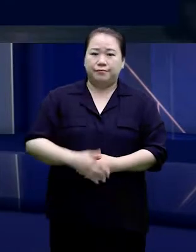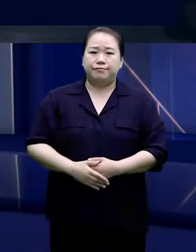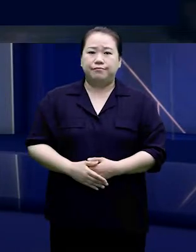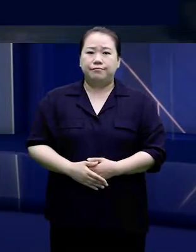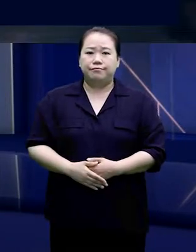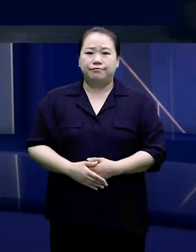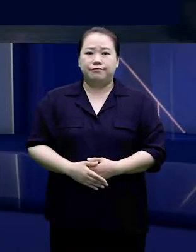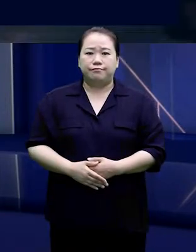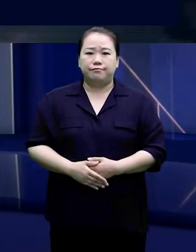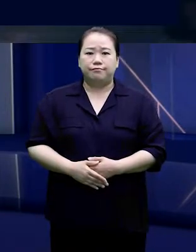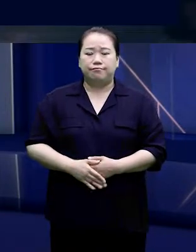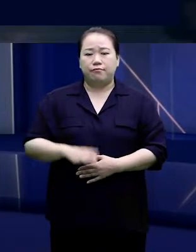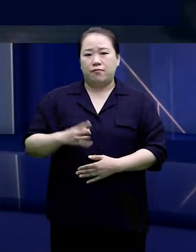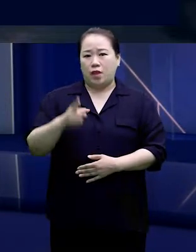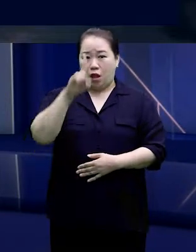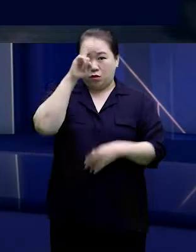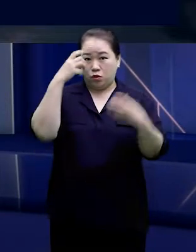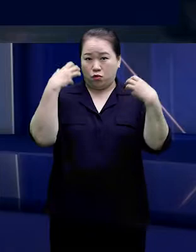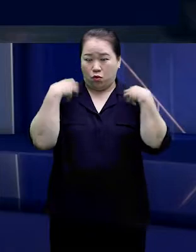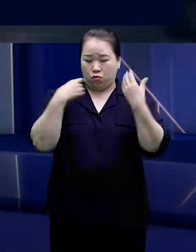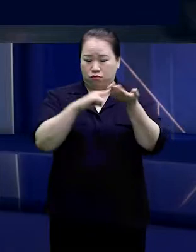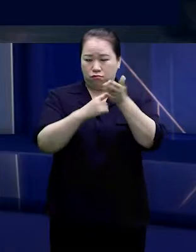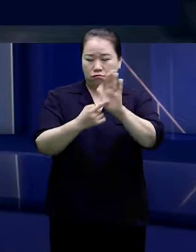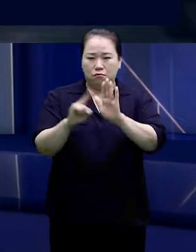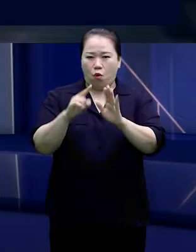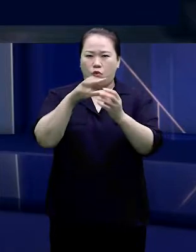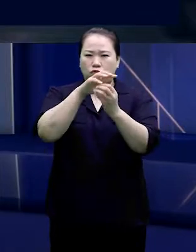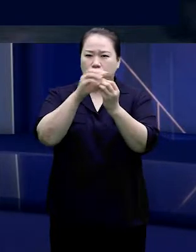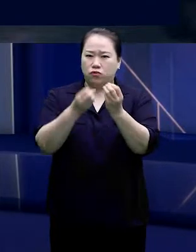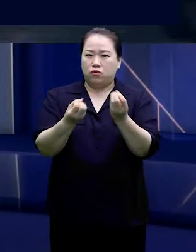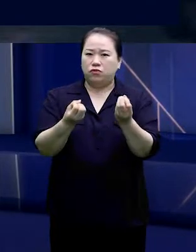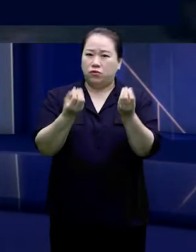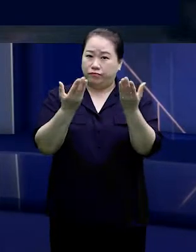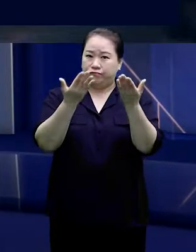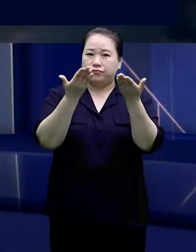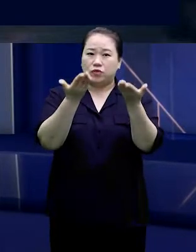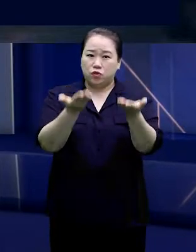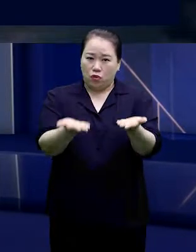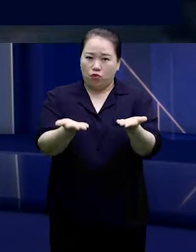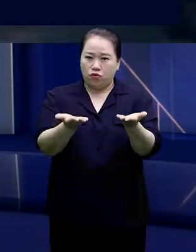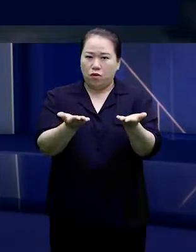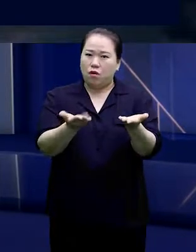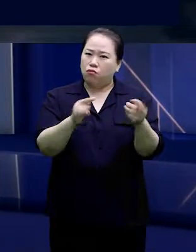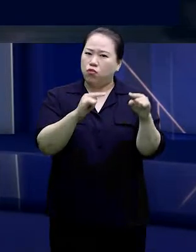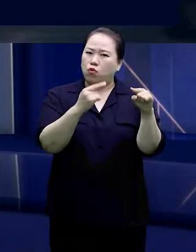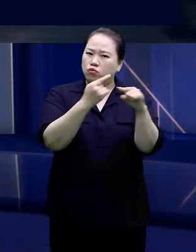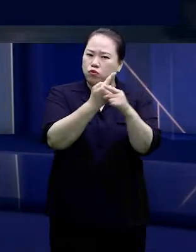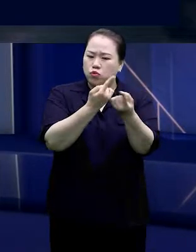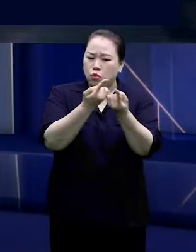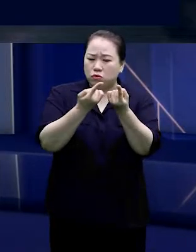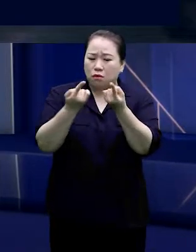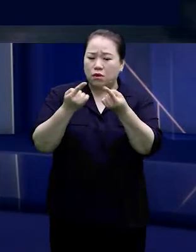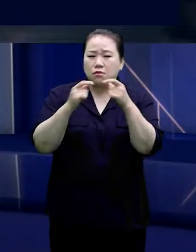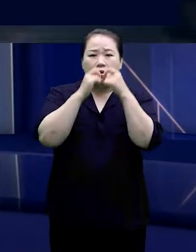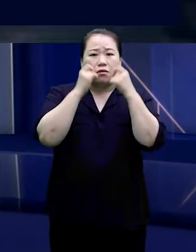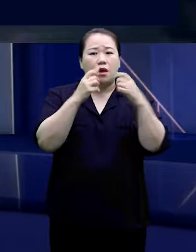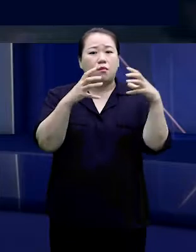추석 연휴를 앞두고 부분적으로 방역조치를 완화해 사적 모임이 확대된 것과